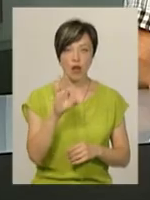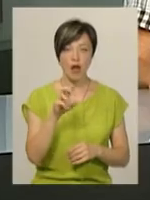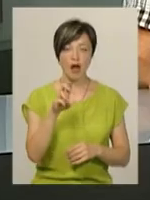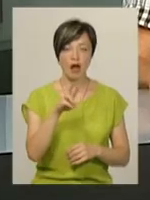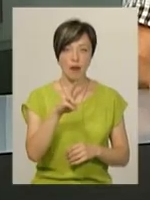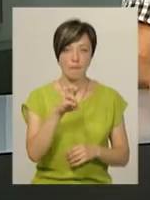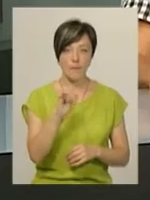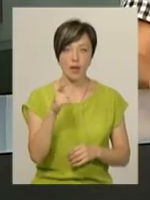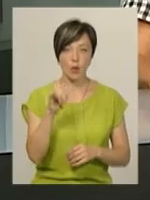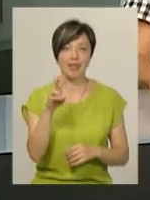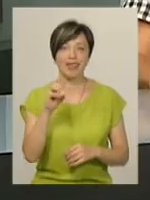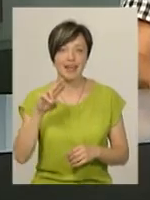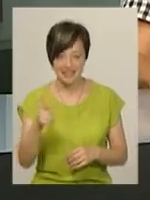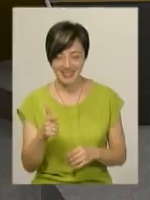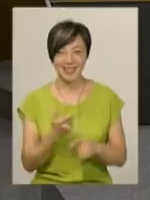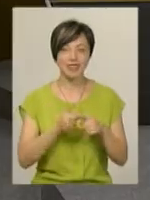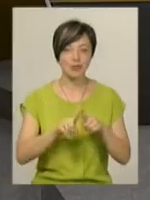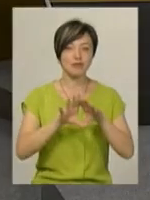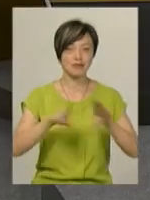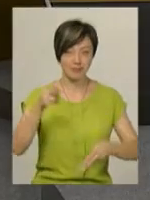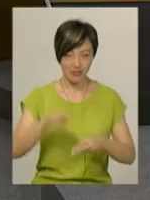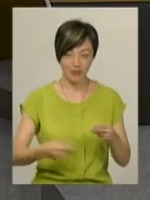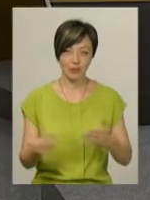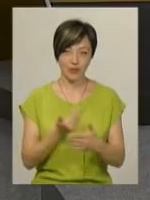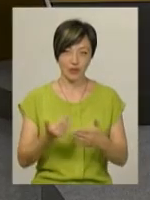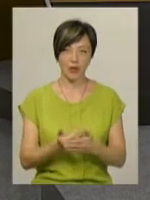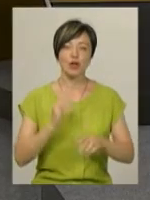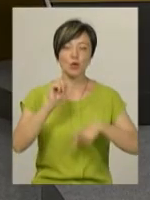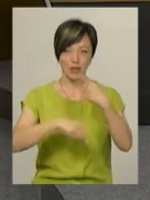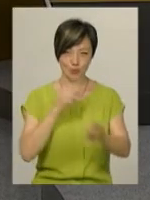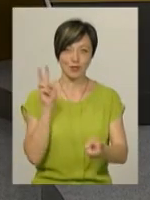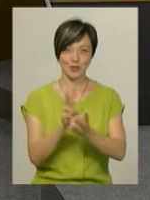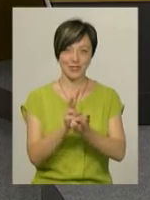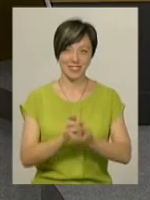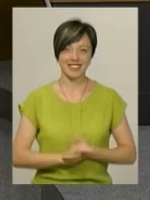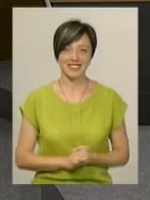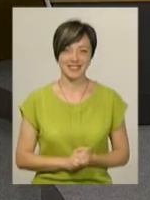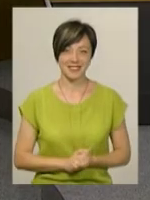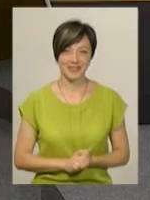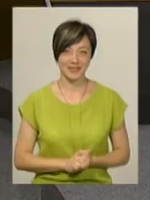Бігунець. На цьому ми завершуємо наш випуск. До наступної зустрічі.